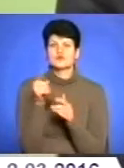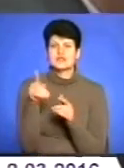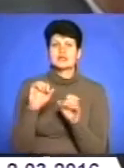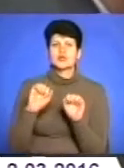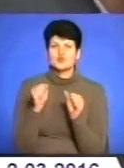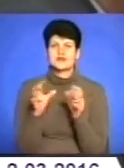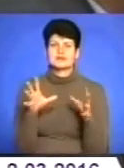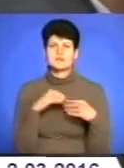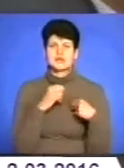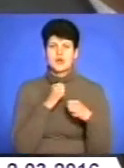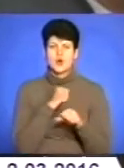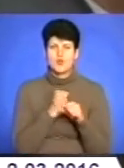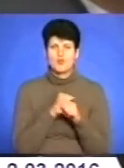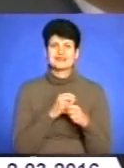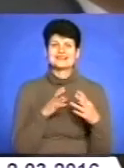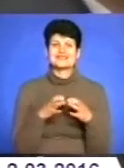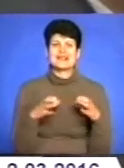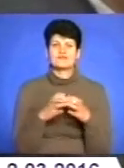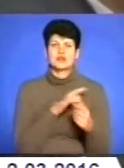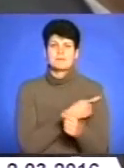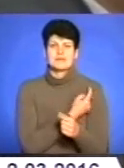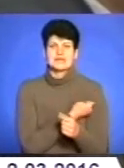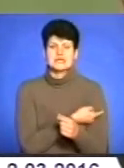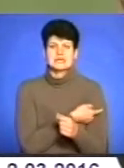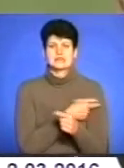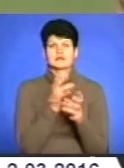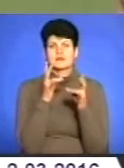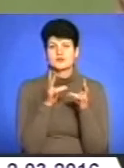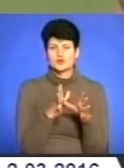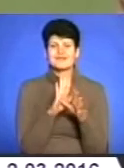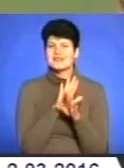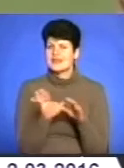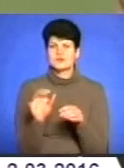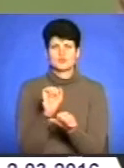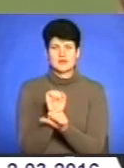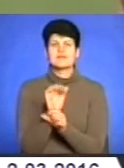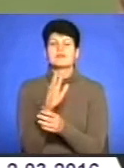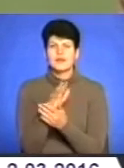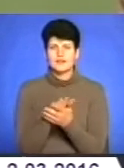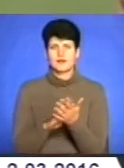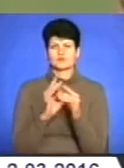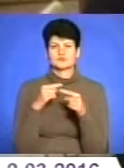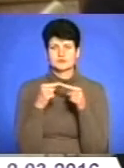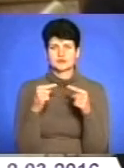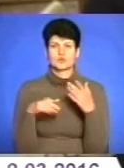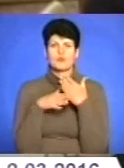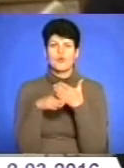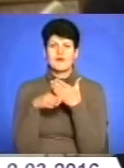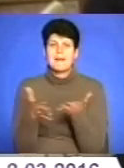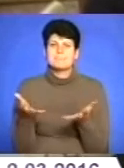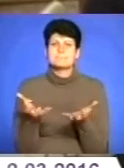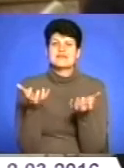спільна робота з кафедрою медицини, катастроф і військової медицини не припинятиметься. Вони і надалі всіляко сприятимуть та